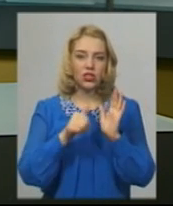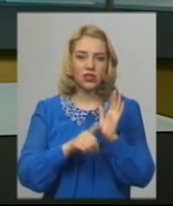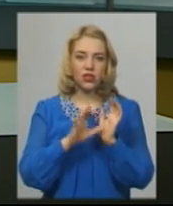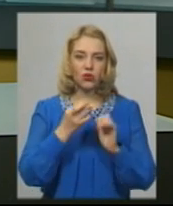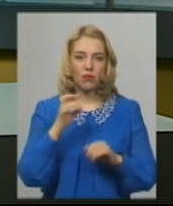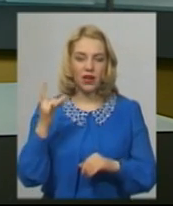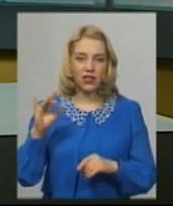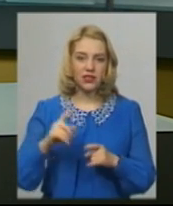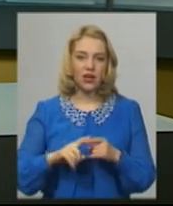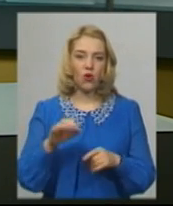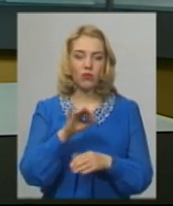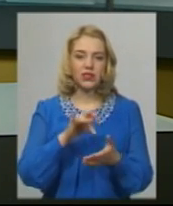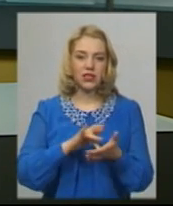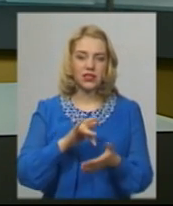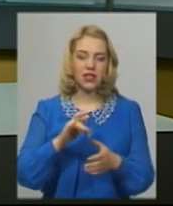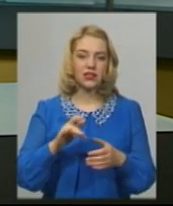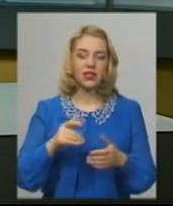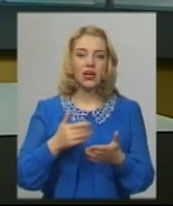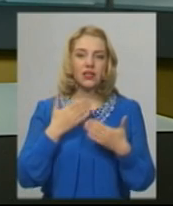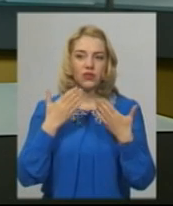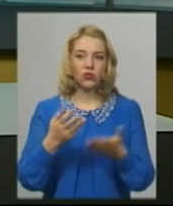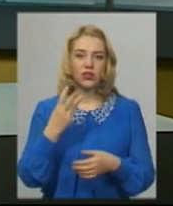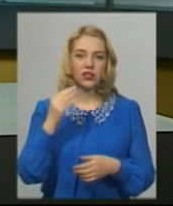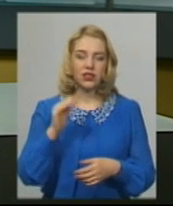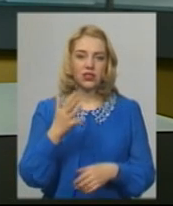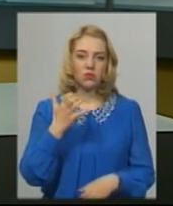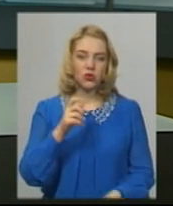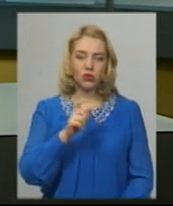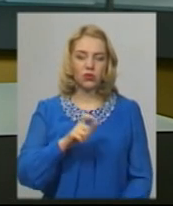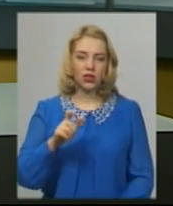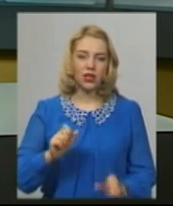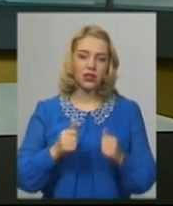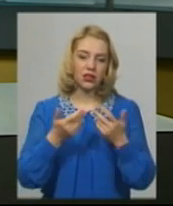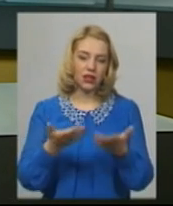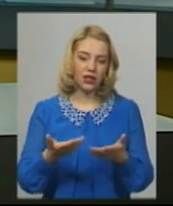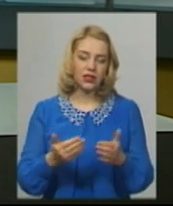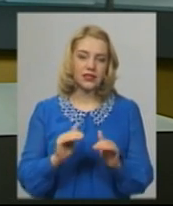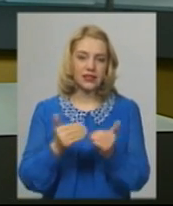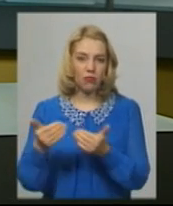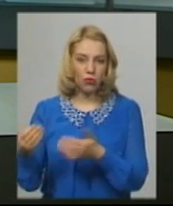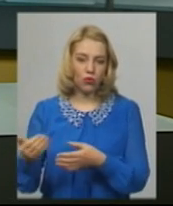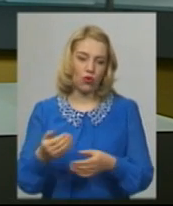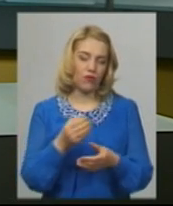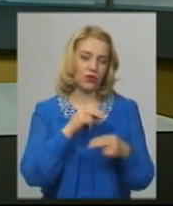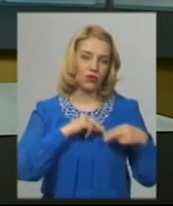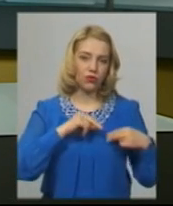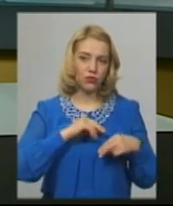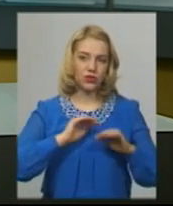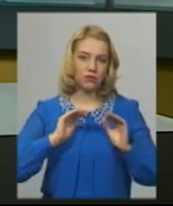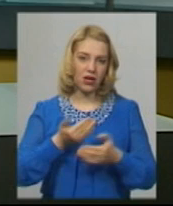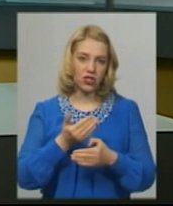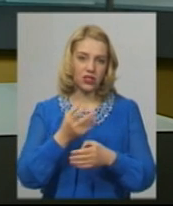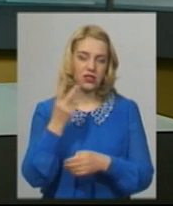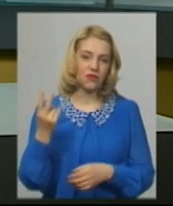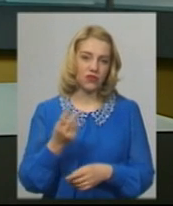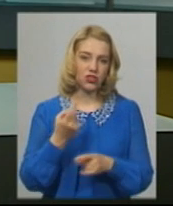зайнятості звернулося 3500 подолян. Кількість пропонованих вакансій зменшилась вдвічі. Про це Суспільному, каже